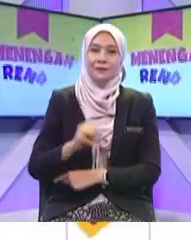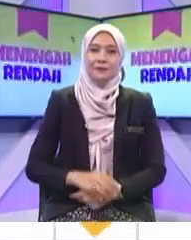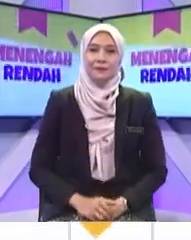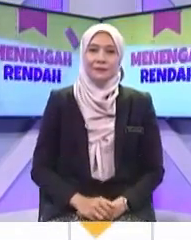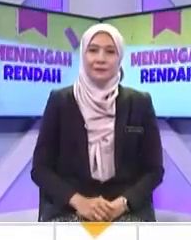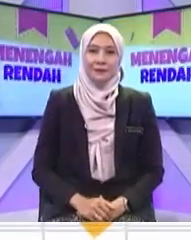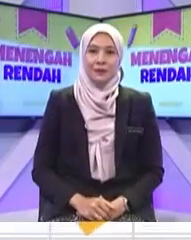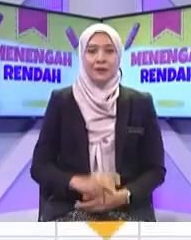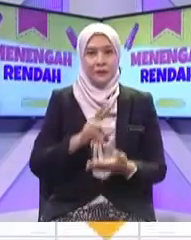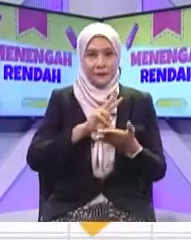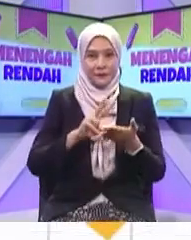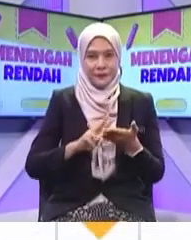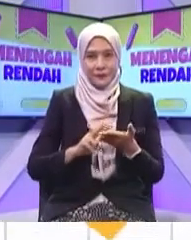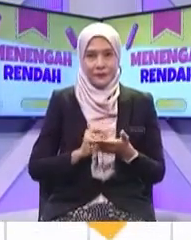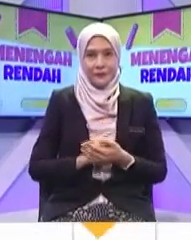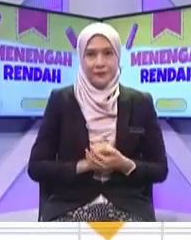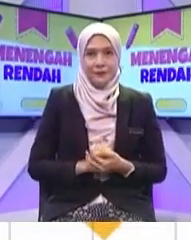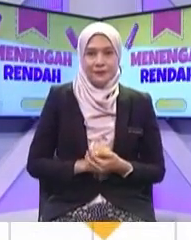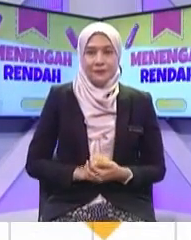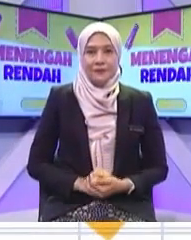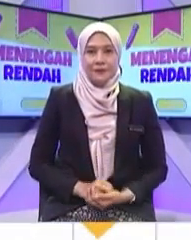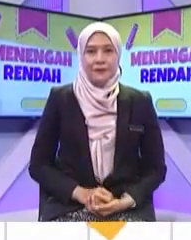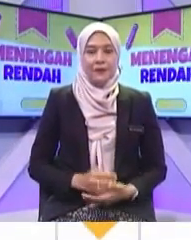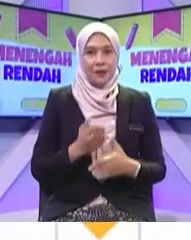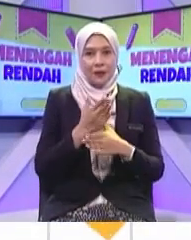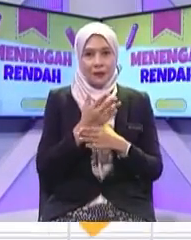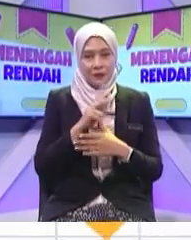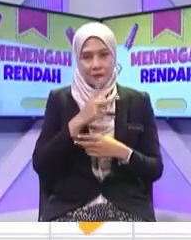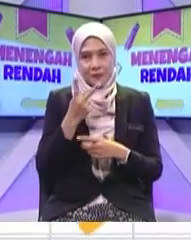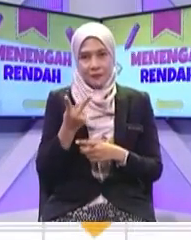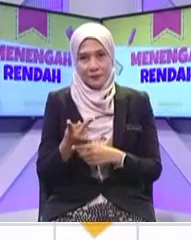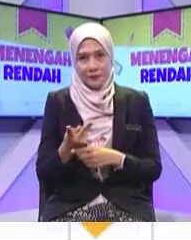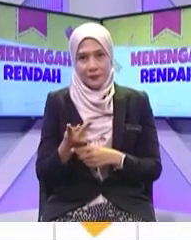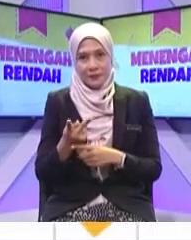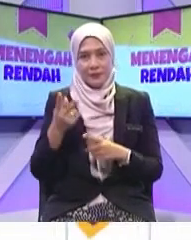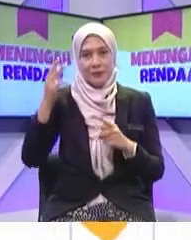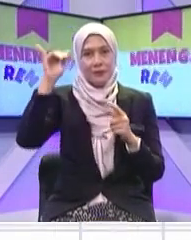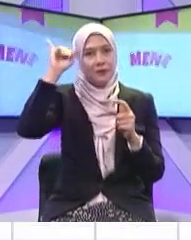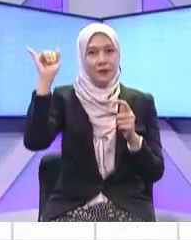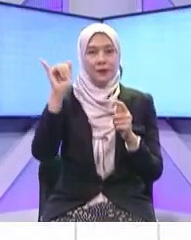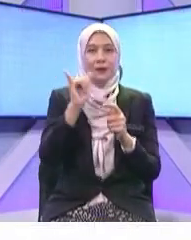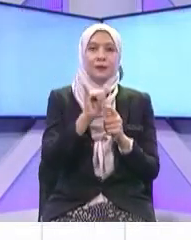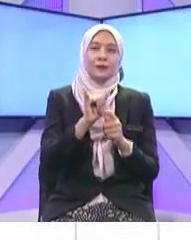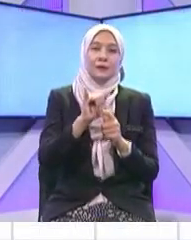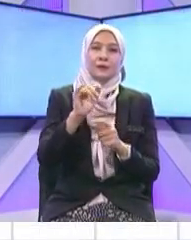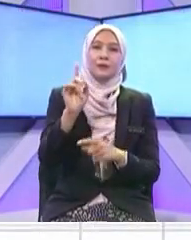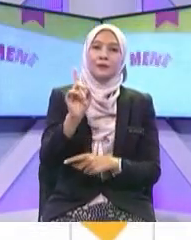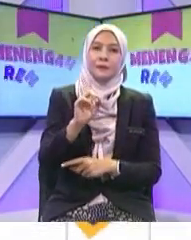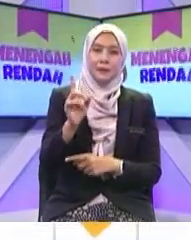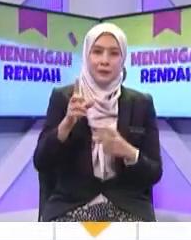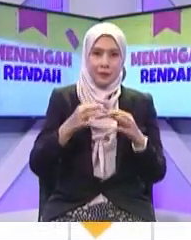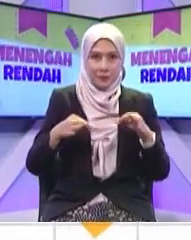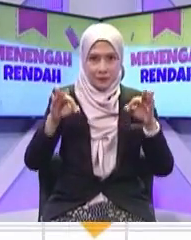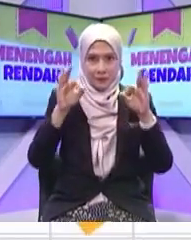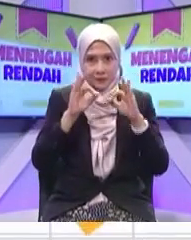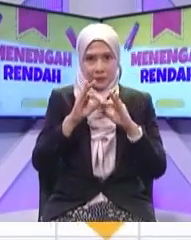Baru pilih jawapan yang tepat Okey Antara kesan telekomunikasi berikut, yang manakah paling penting kepada seorang murid